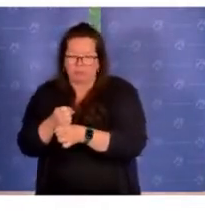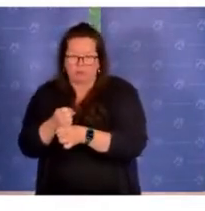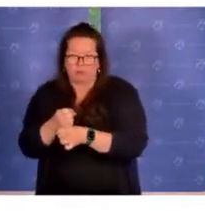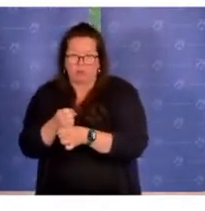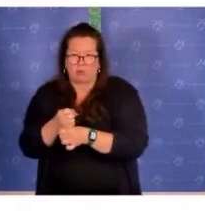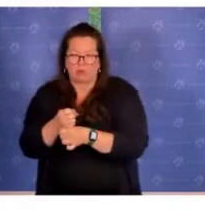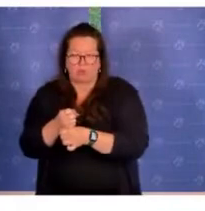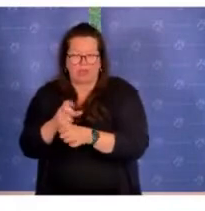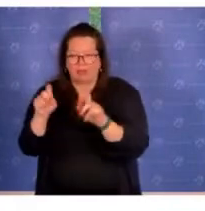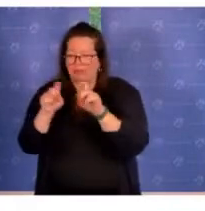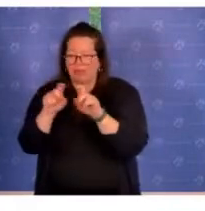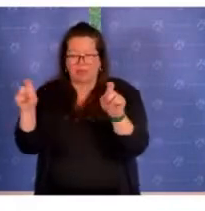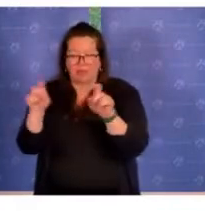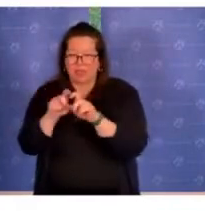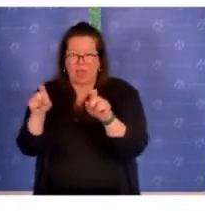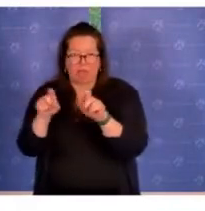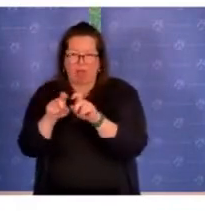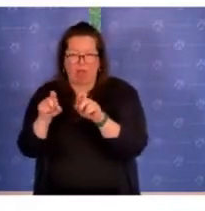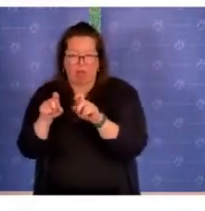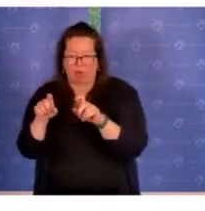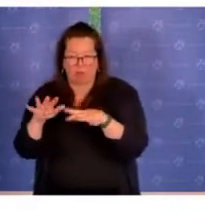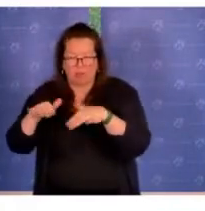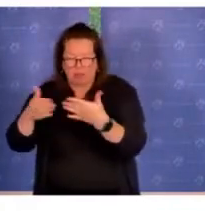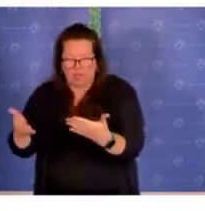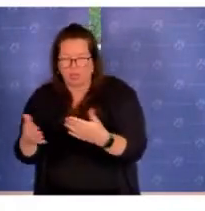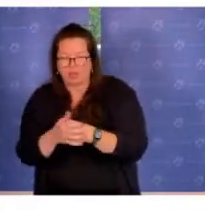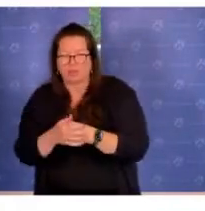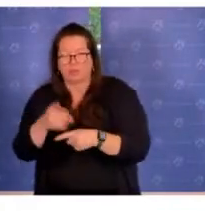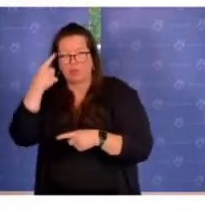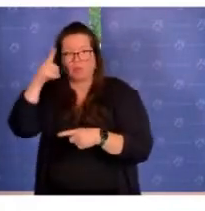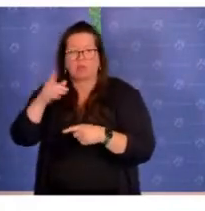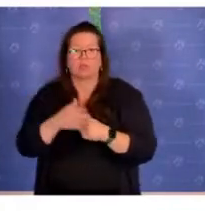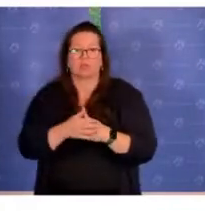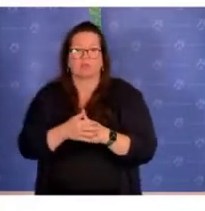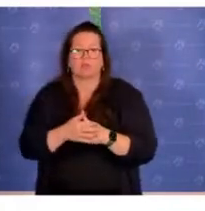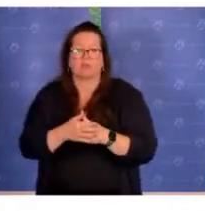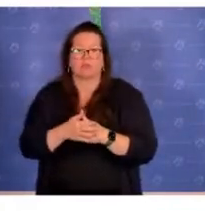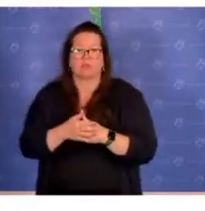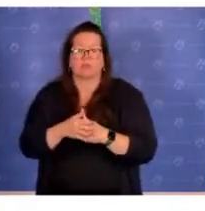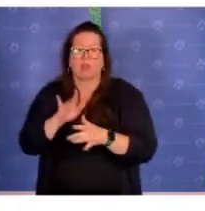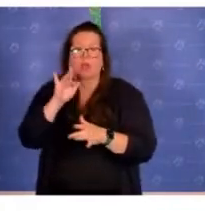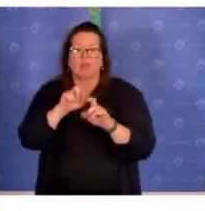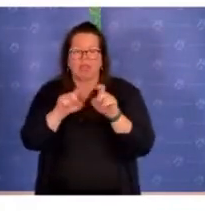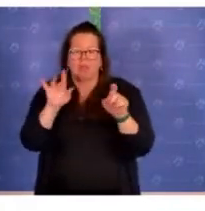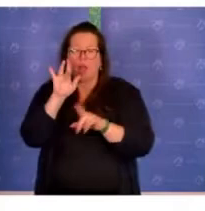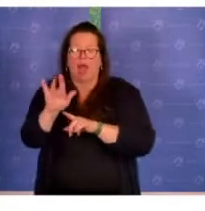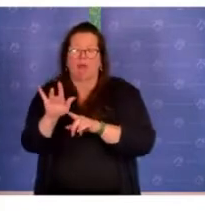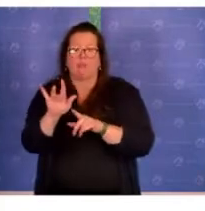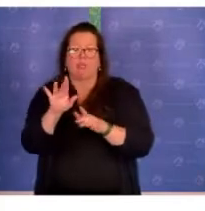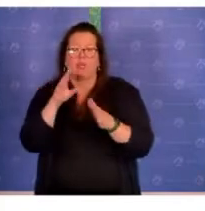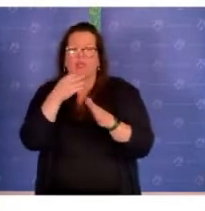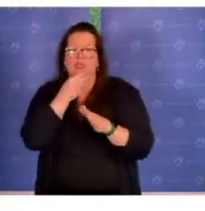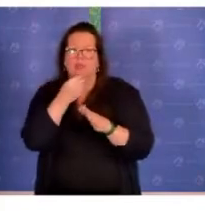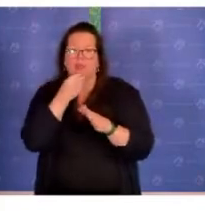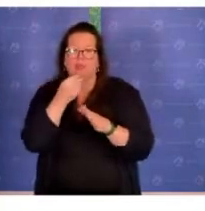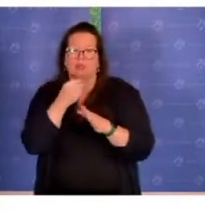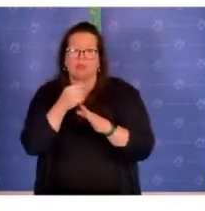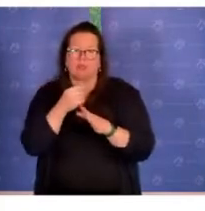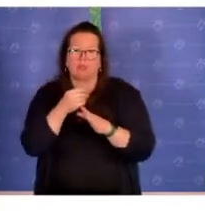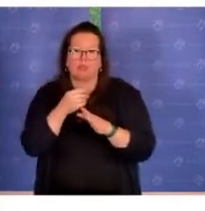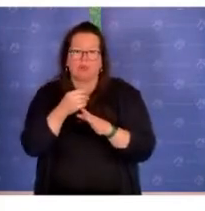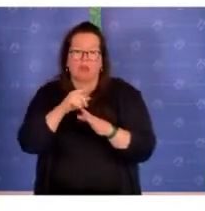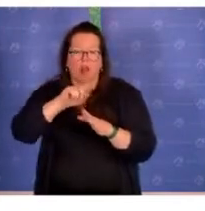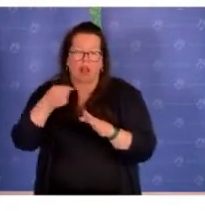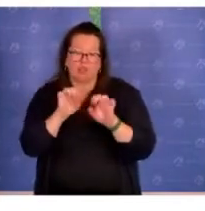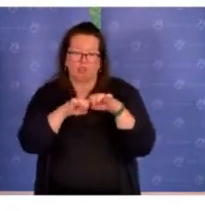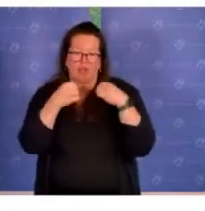ressortiert, könnte man politologisch sagen. Sie wissen ja auch vielleicht, dass das Thema Antisemitismusbekämpfung als staatliche Aufgabe noch gar nicht so lange